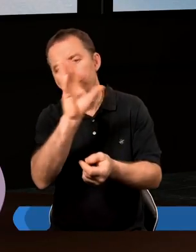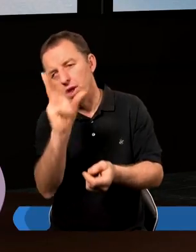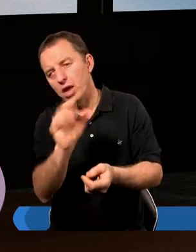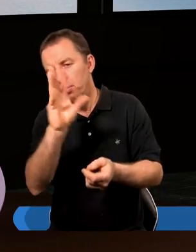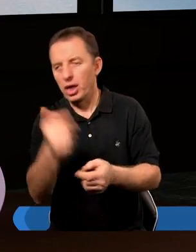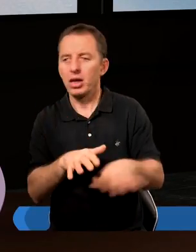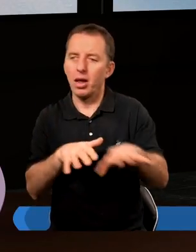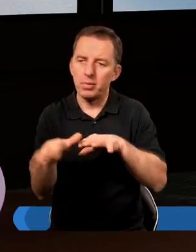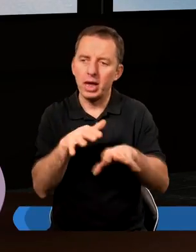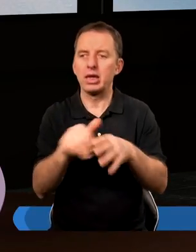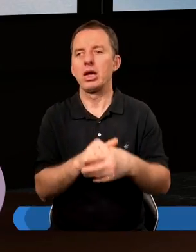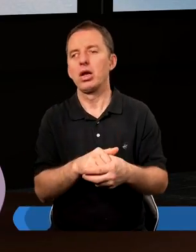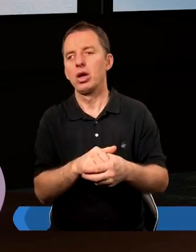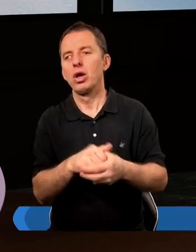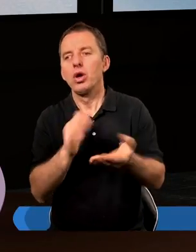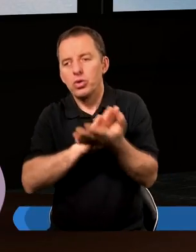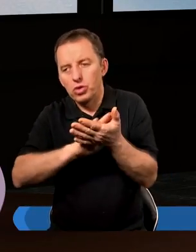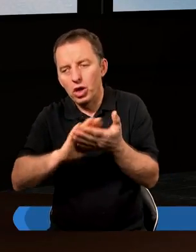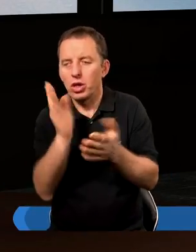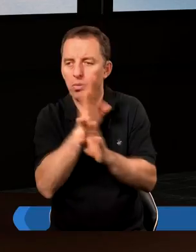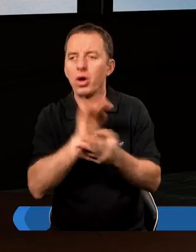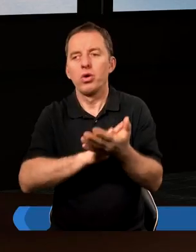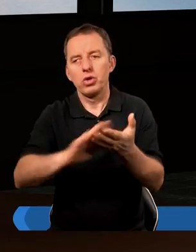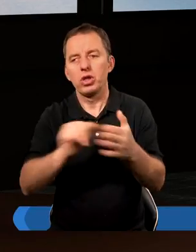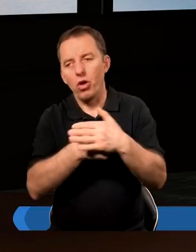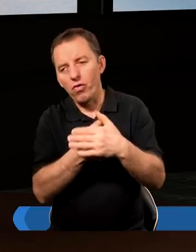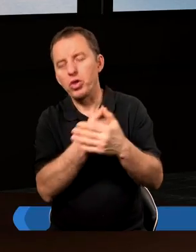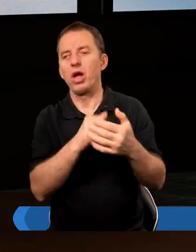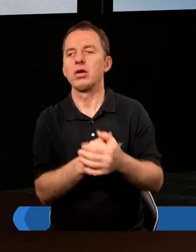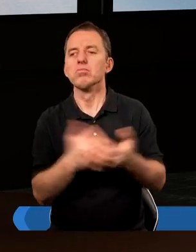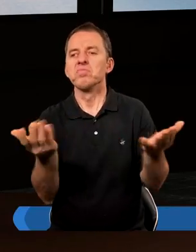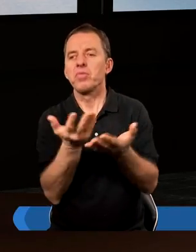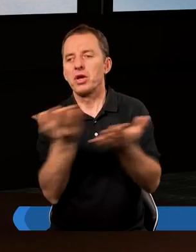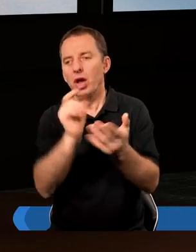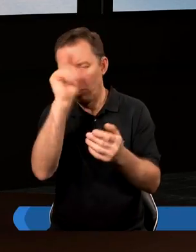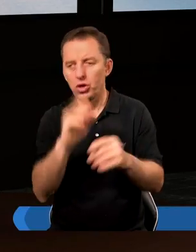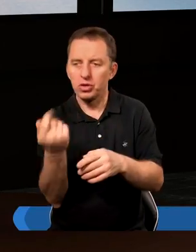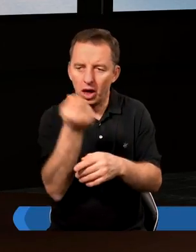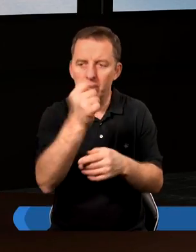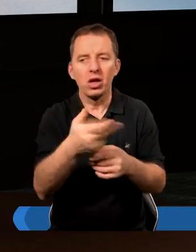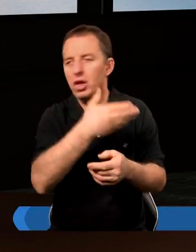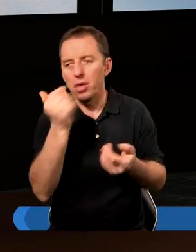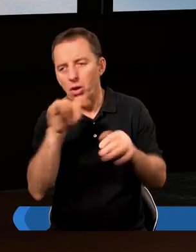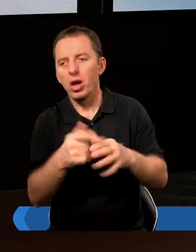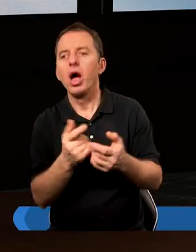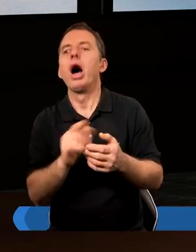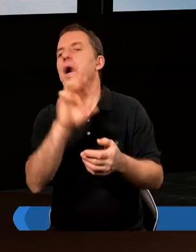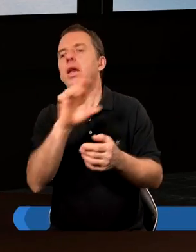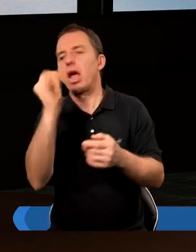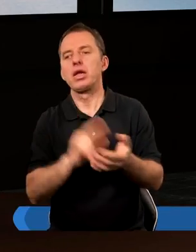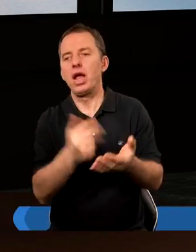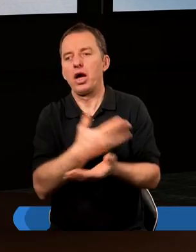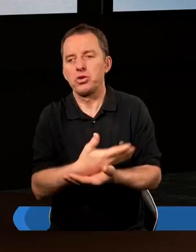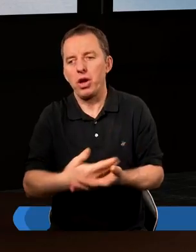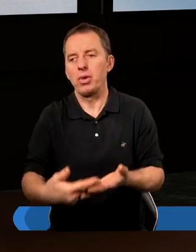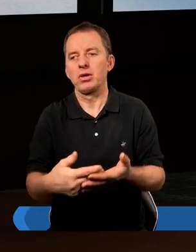piękne, piękne miejsca z czystym powietrzem, z czystą wodą, gdzie ludzie jeżdżą i niemalże mówią raj na